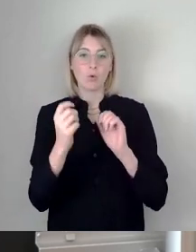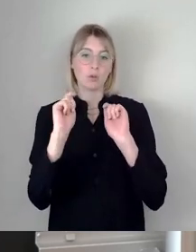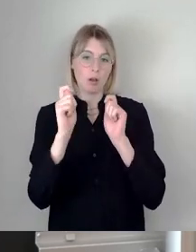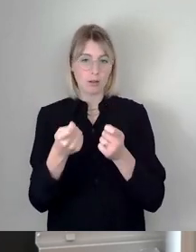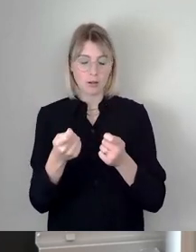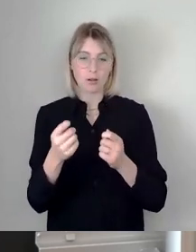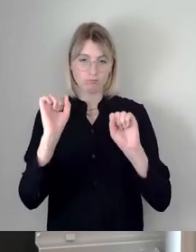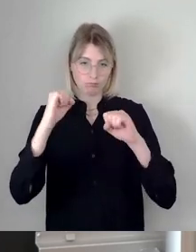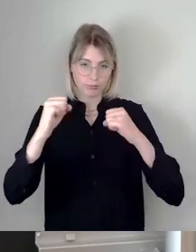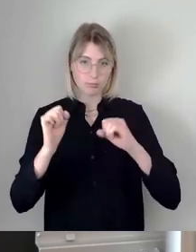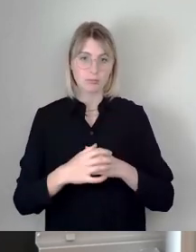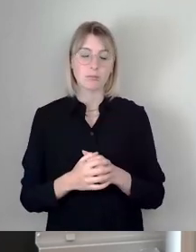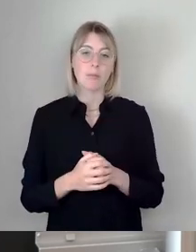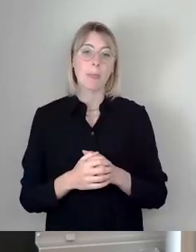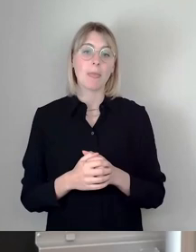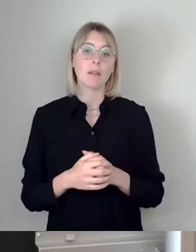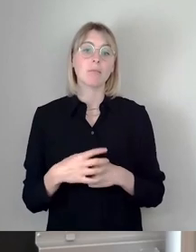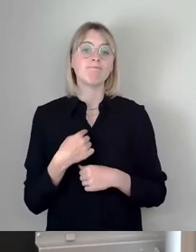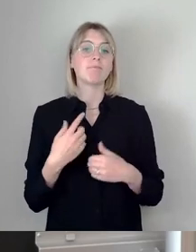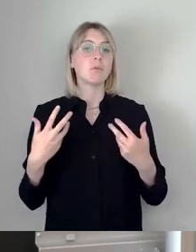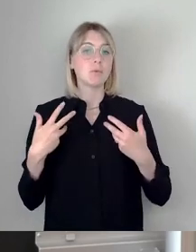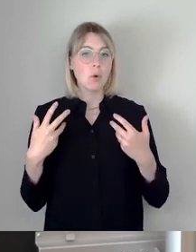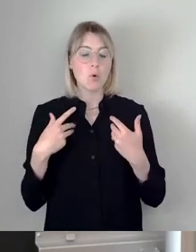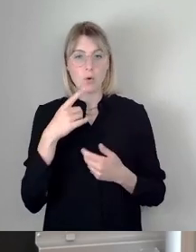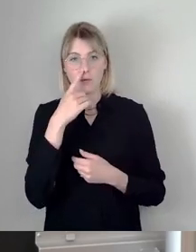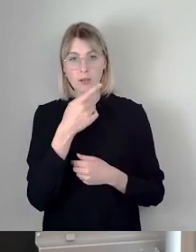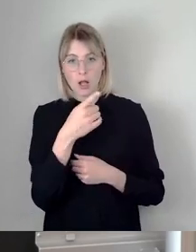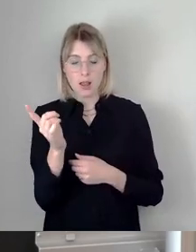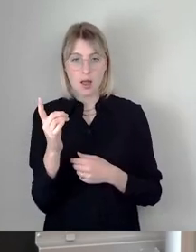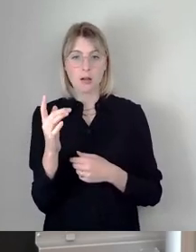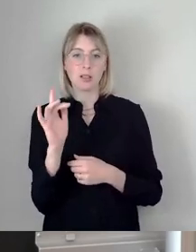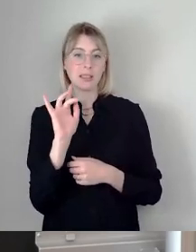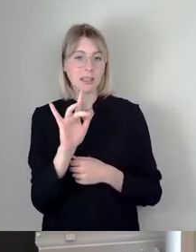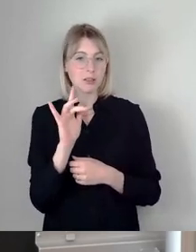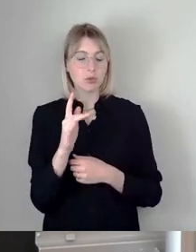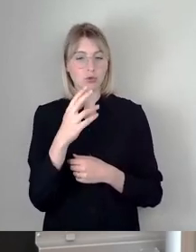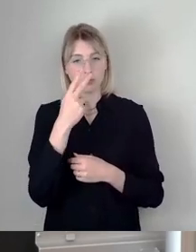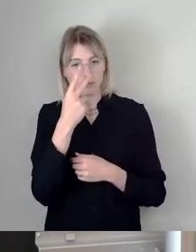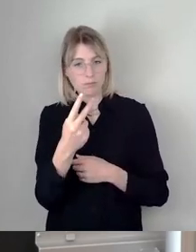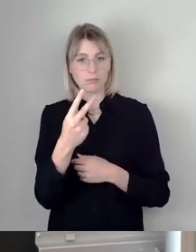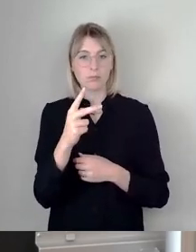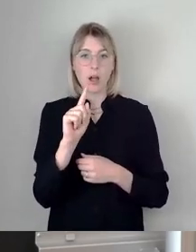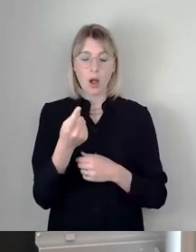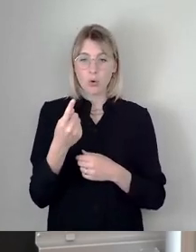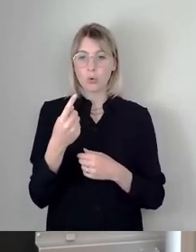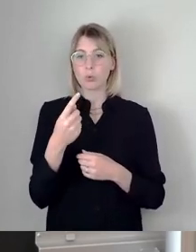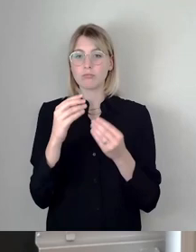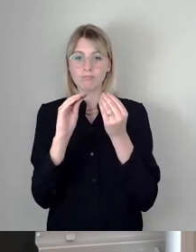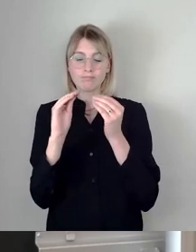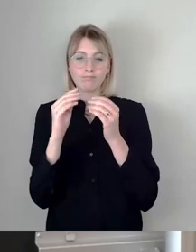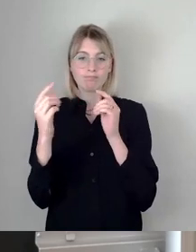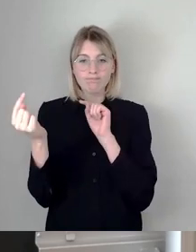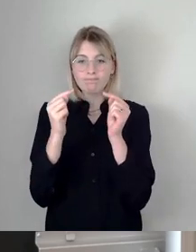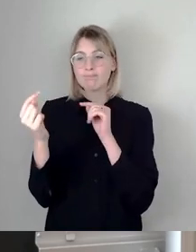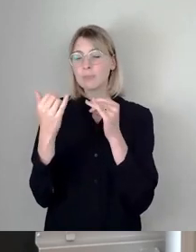und freue mich, wenn wir kritisch und vor allem aber auch konstruktiv begleiten, welche Sportarten hier in Dresden bei den